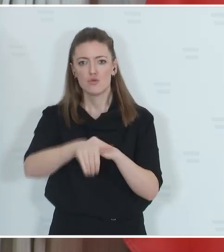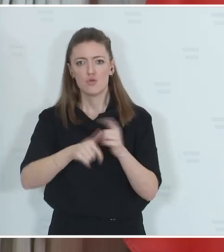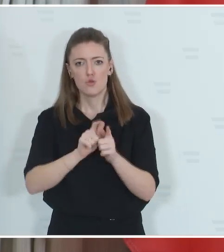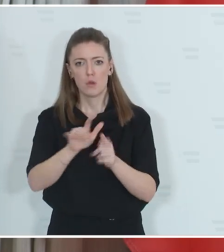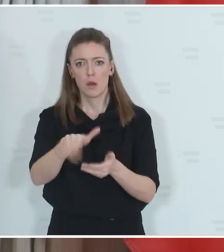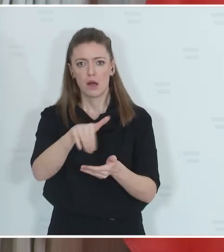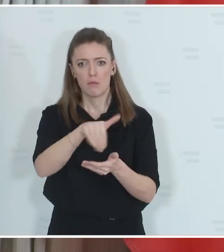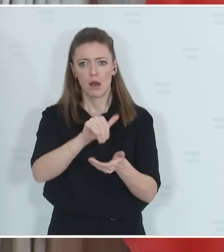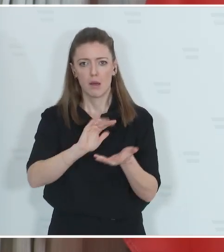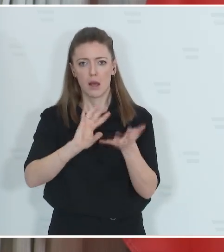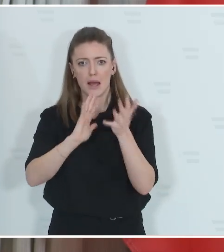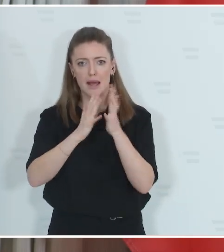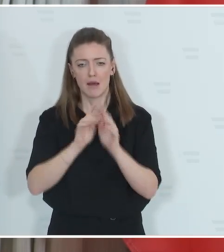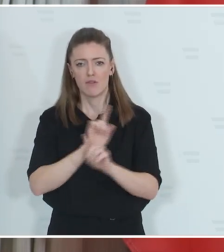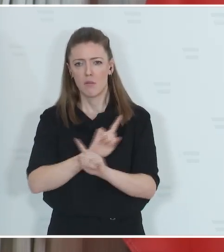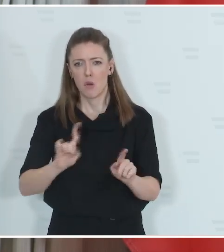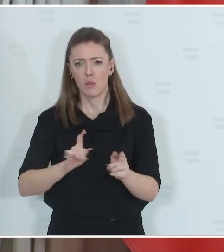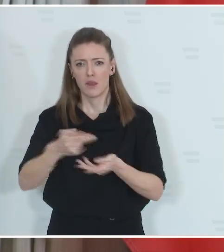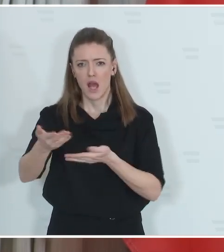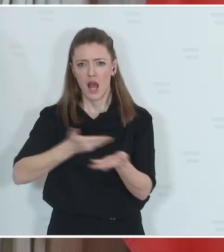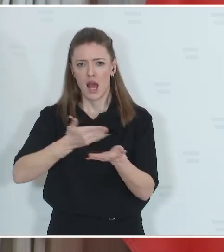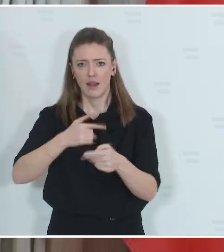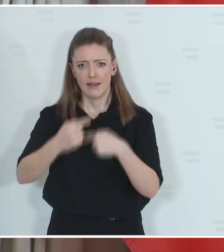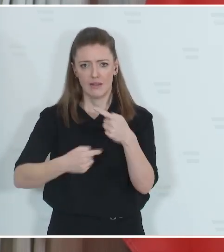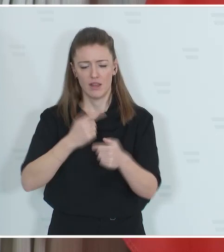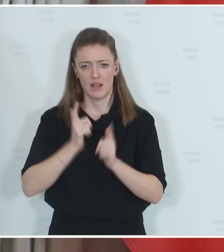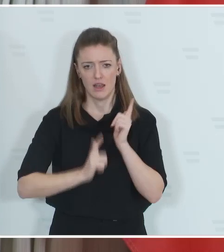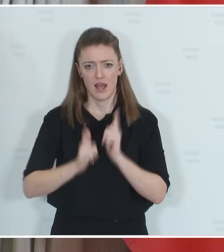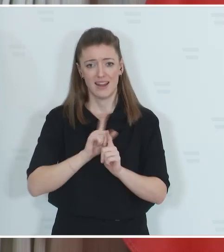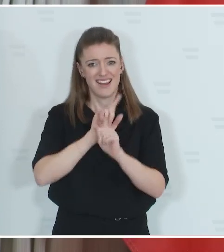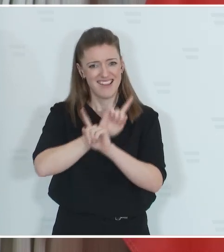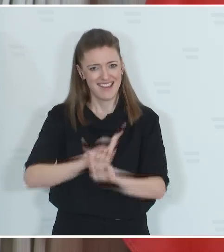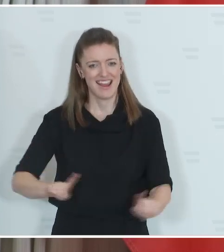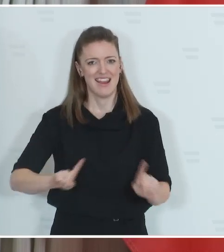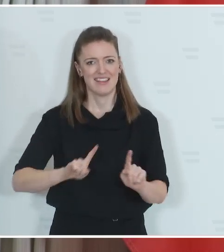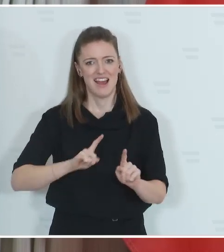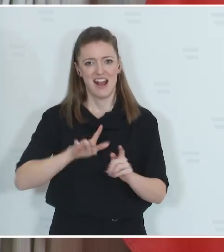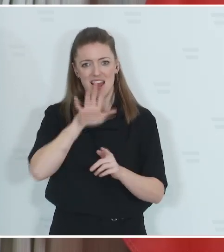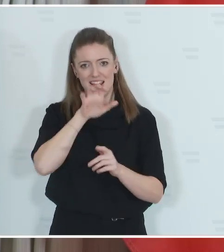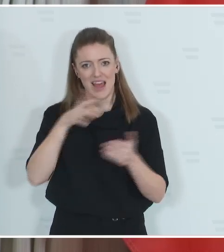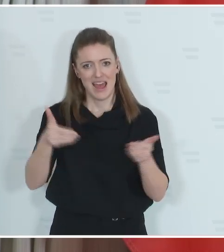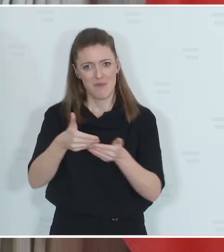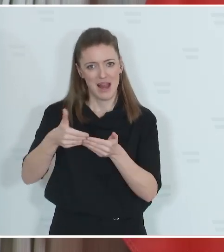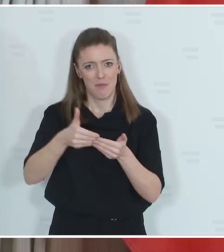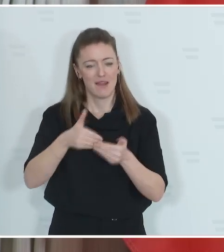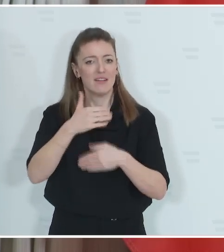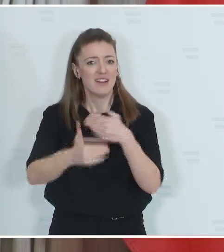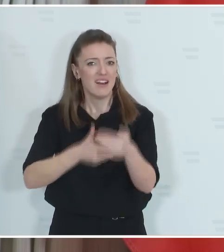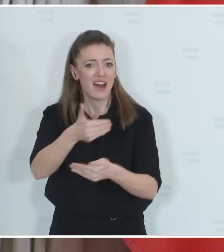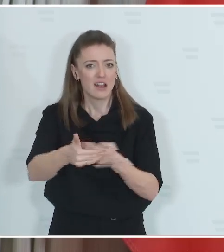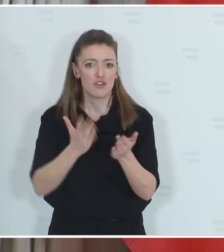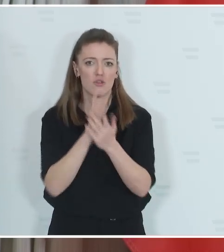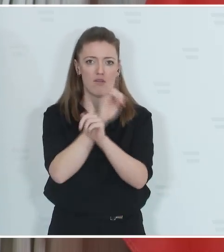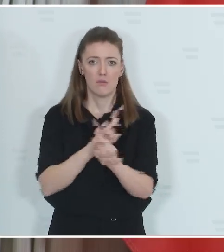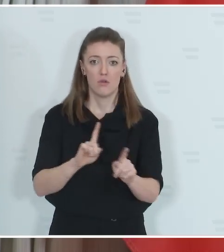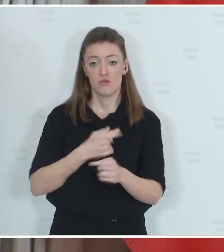Aufgriffe entlang der Grenzkontrollen. Illegaler Welpenhandel ist bereits verboten und strafbar. Jetzt wird auch